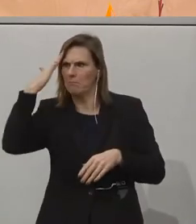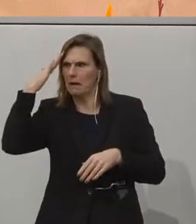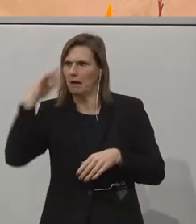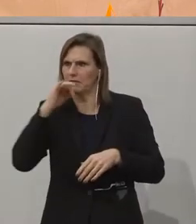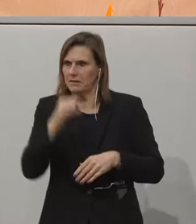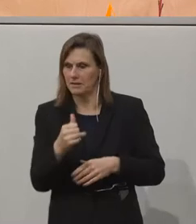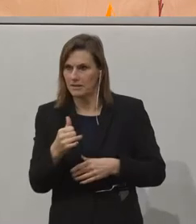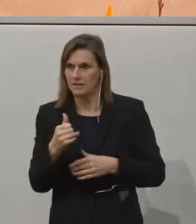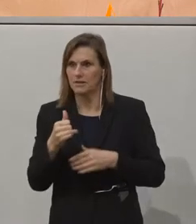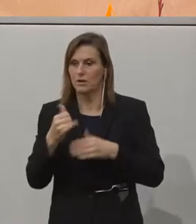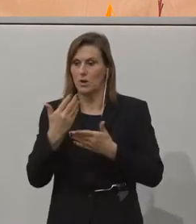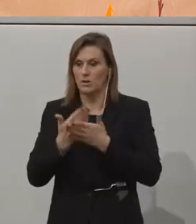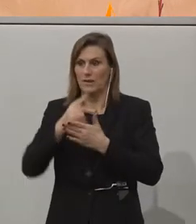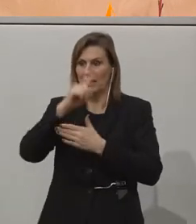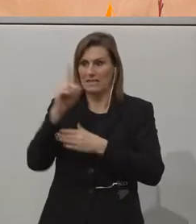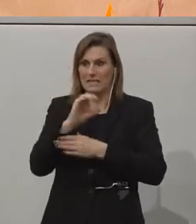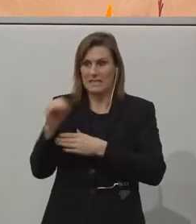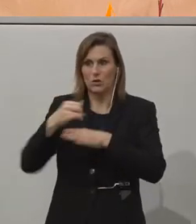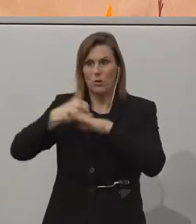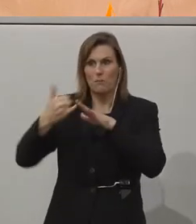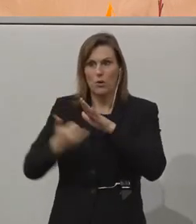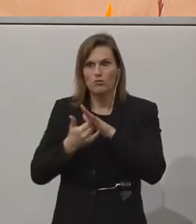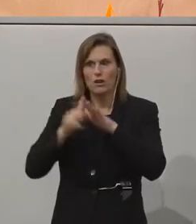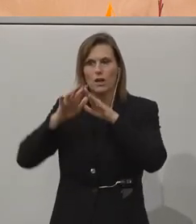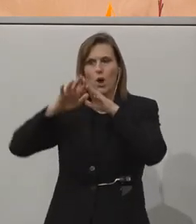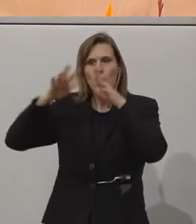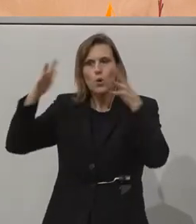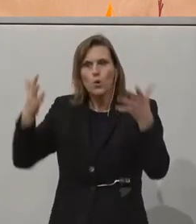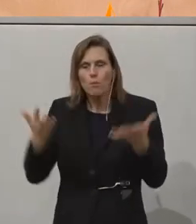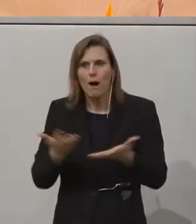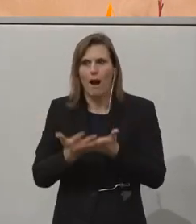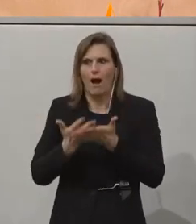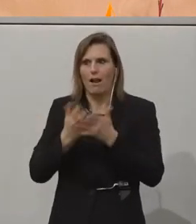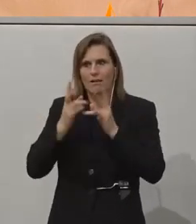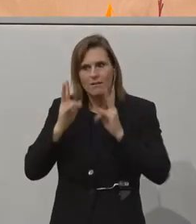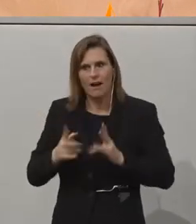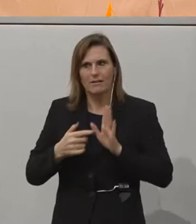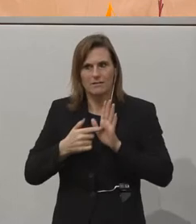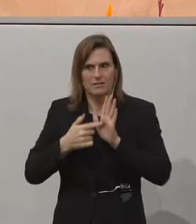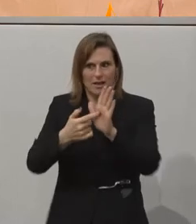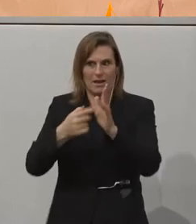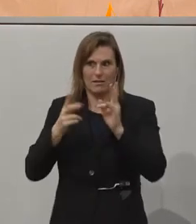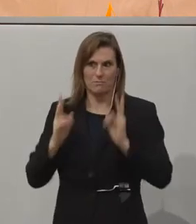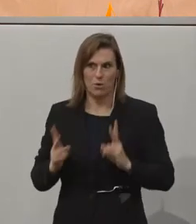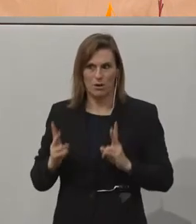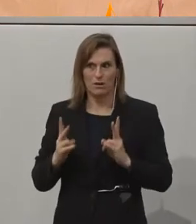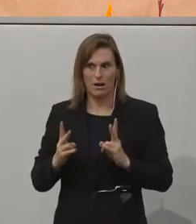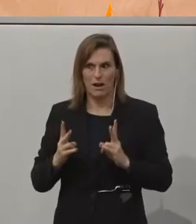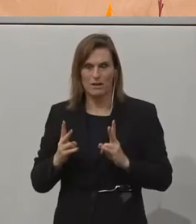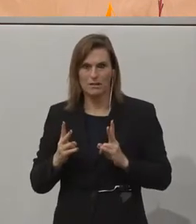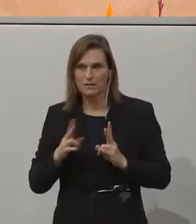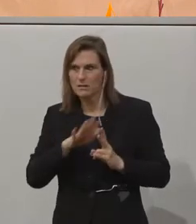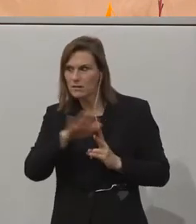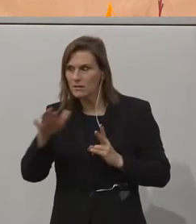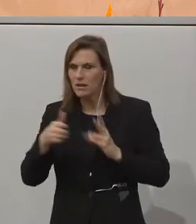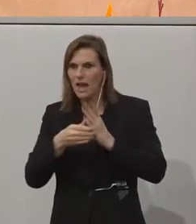Zero-Project bekommen Sie eine globale Plattform und die Möglichkeit, sich mit EntscheiderInnen